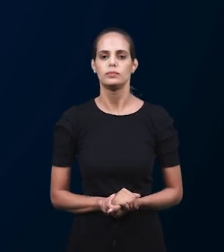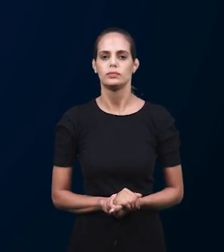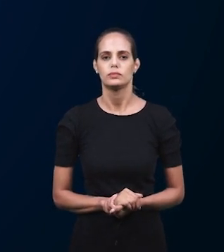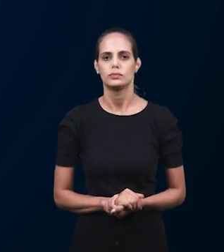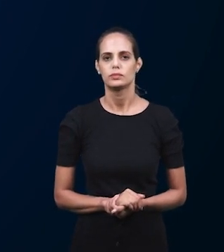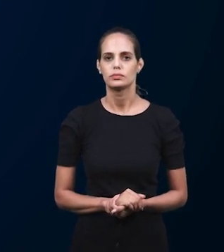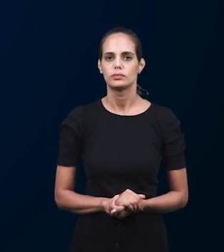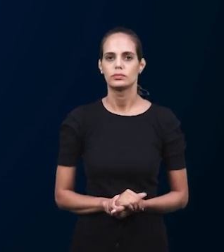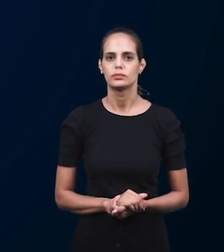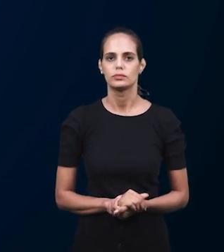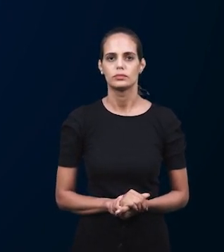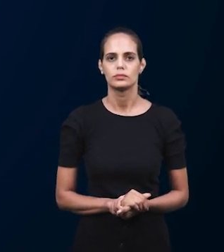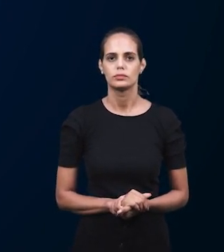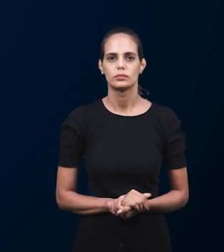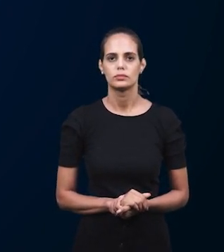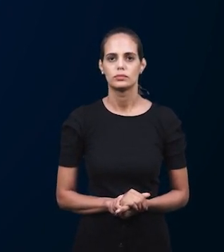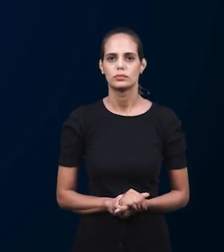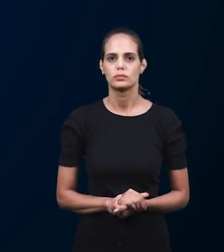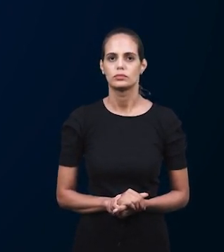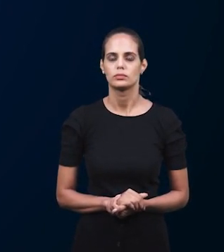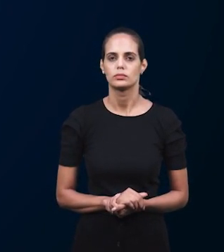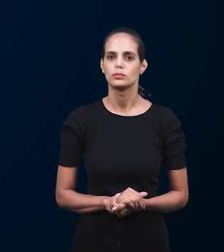нужды открываем,